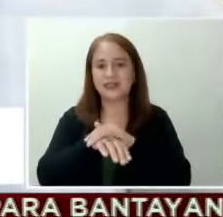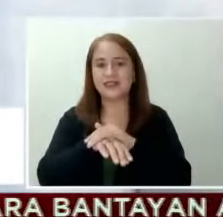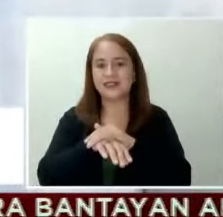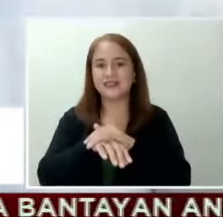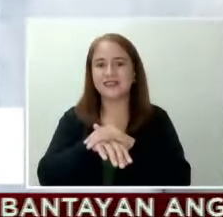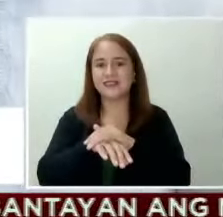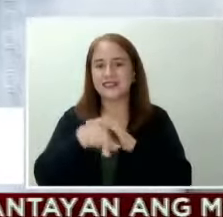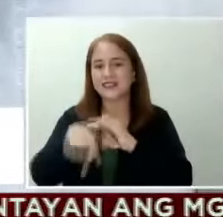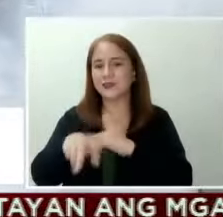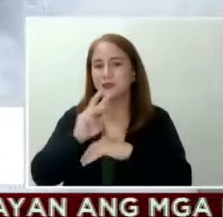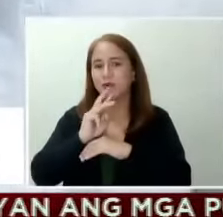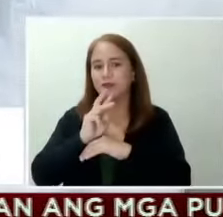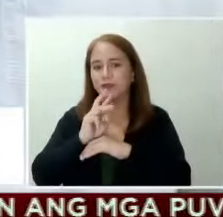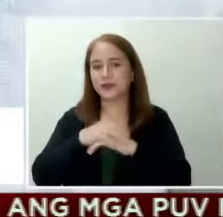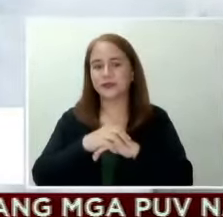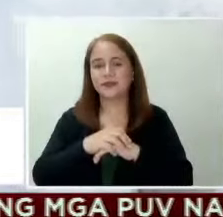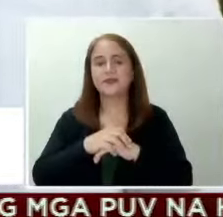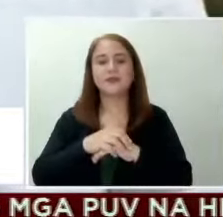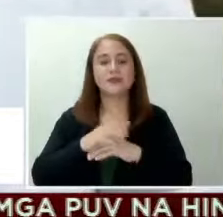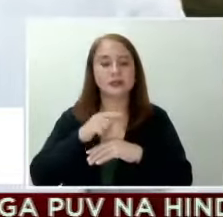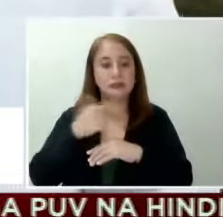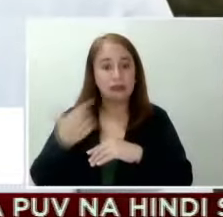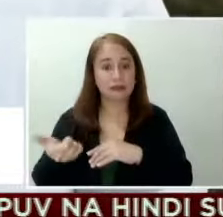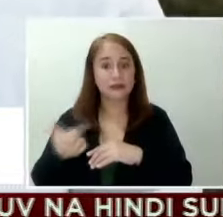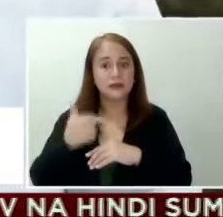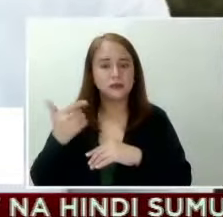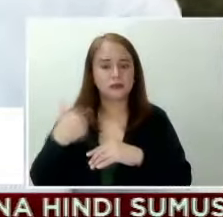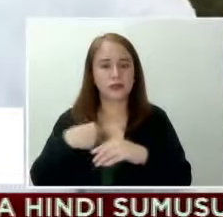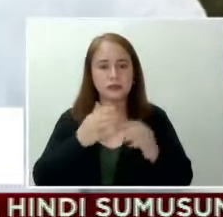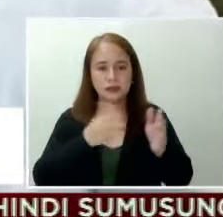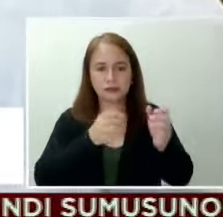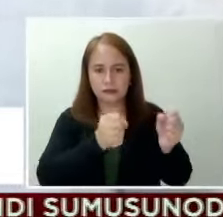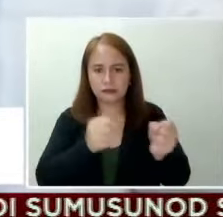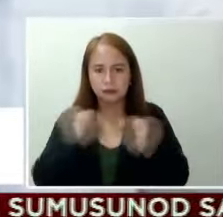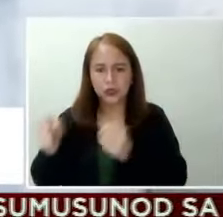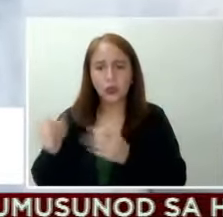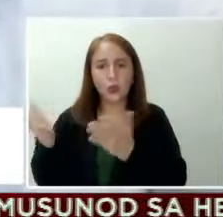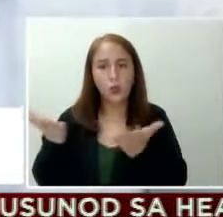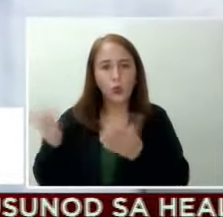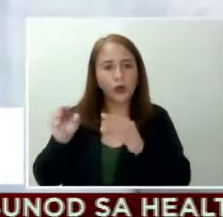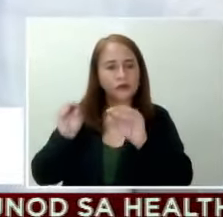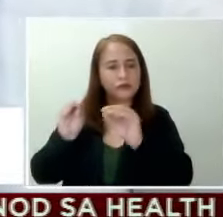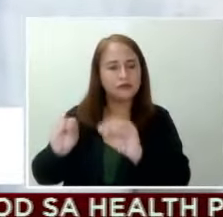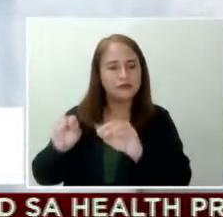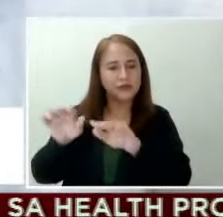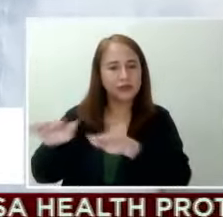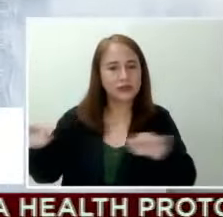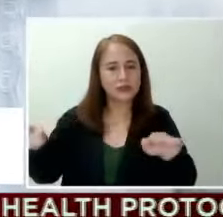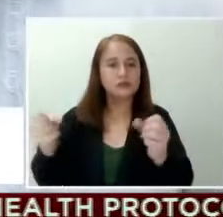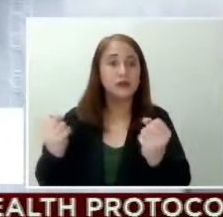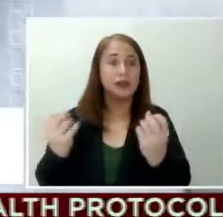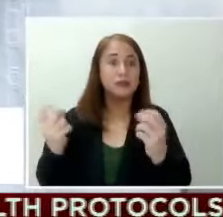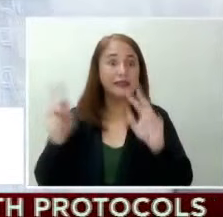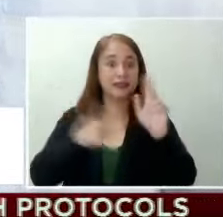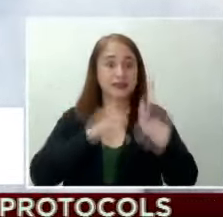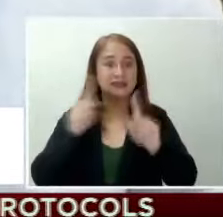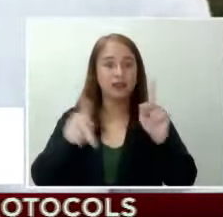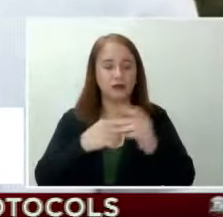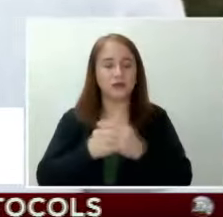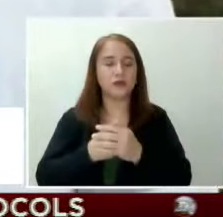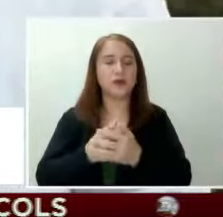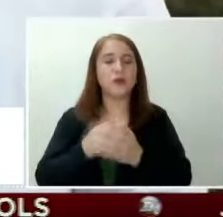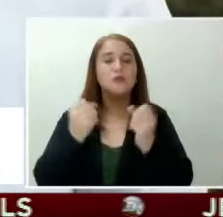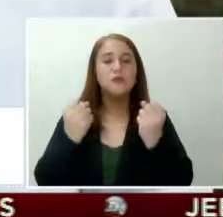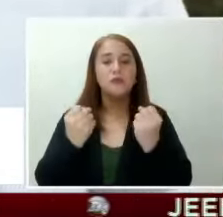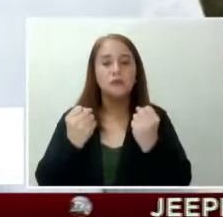tubig. Tapos, kailangan strategic kung saan natin siya ilalagay dun sa kung saan maraming tao, kung saan marami yung